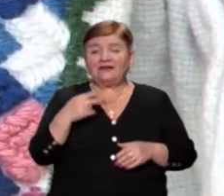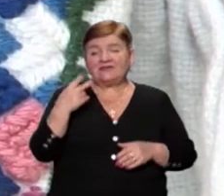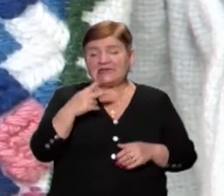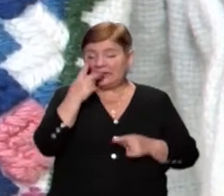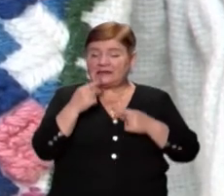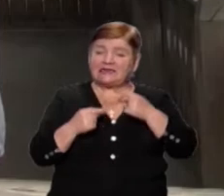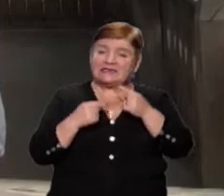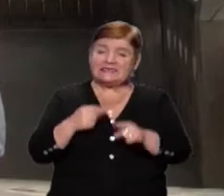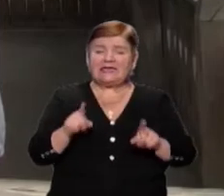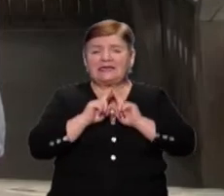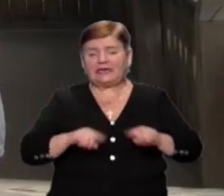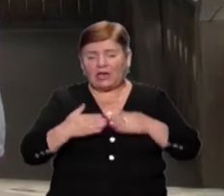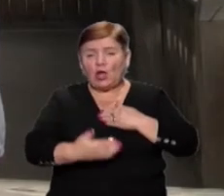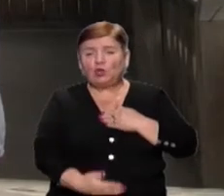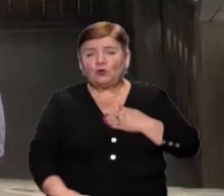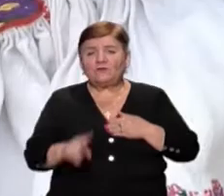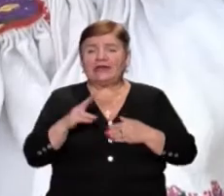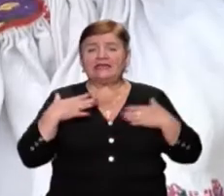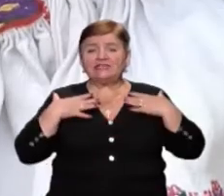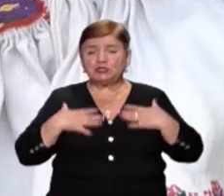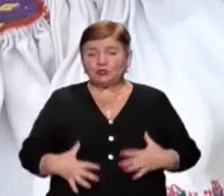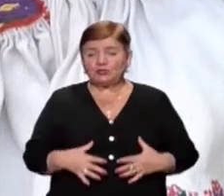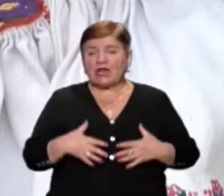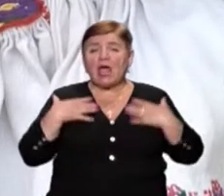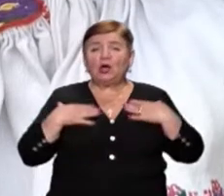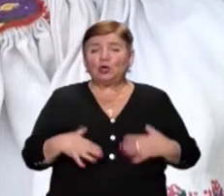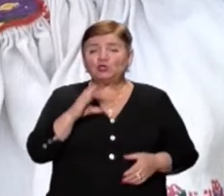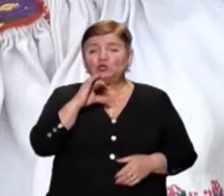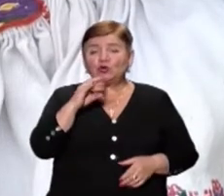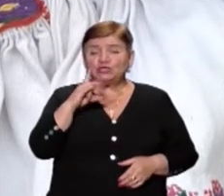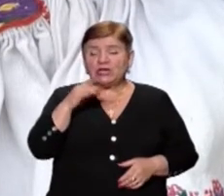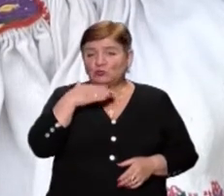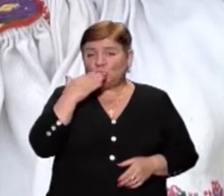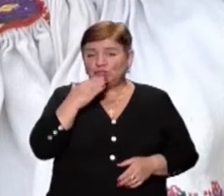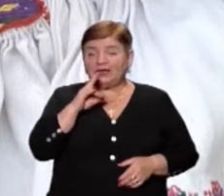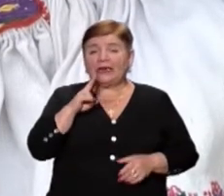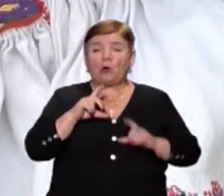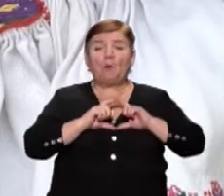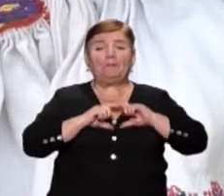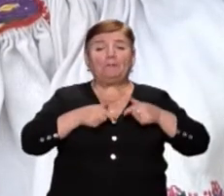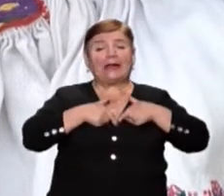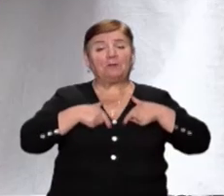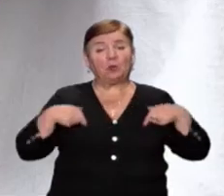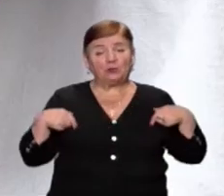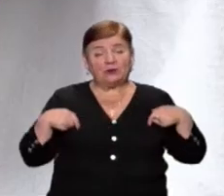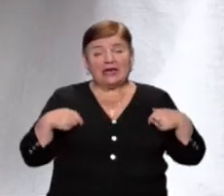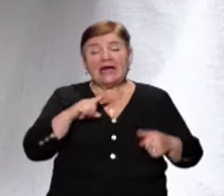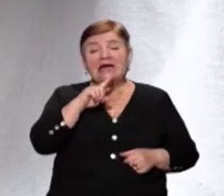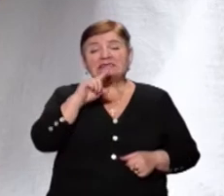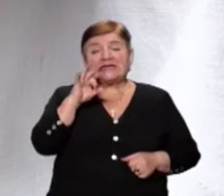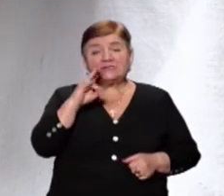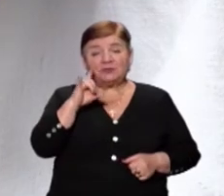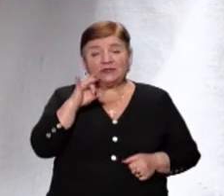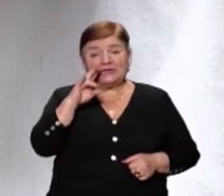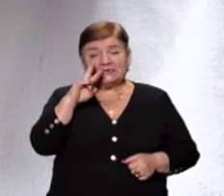традиційні, автентичні, довгі жіночі сорочки. Сорочки Хущини, які мали прямокутну вишивку, називали «заспульниця». У кінці